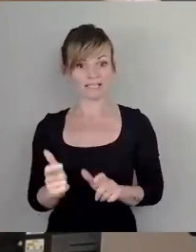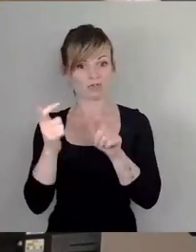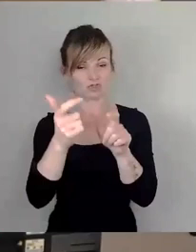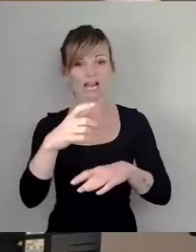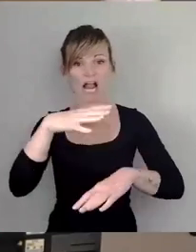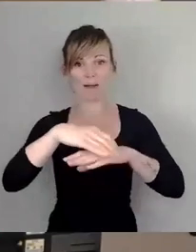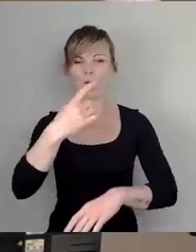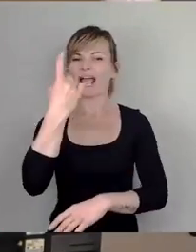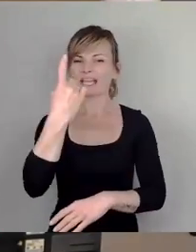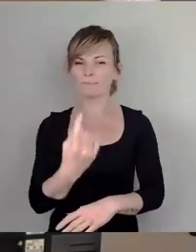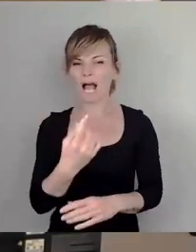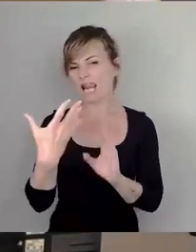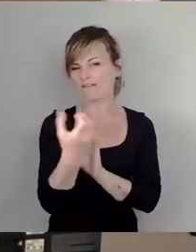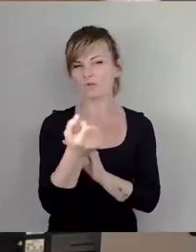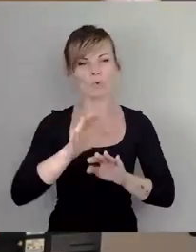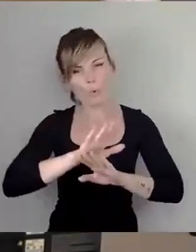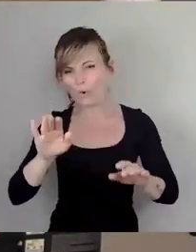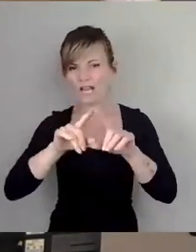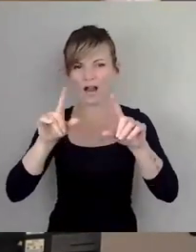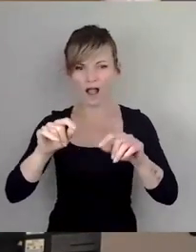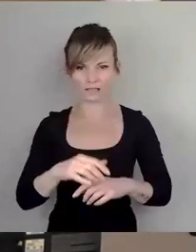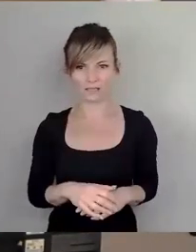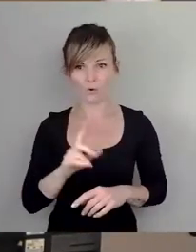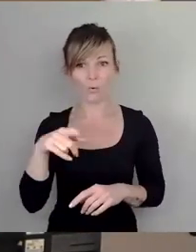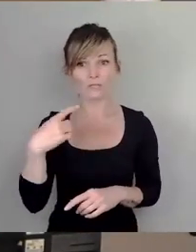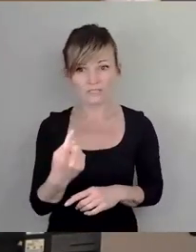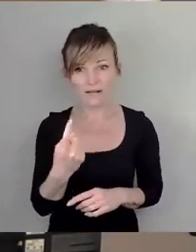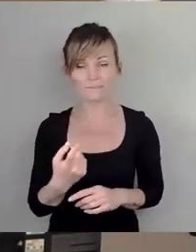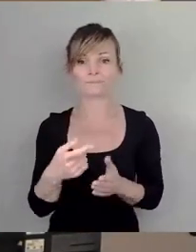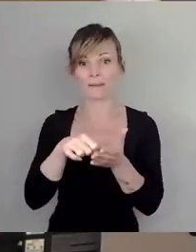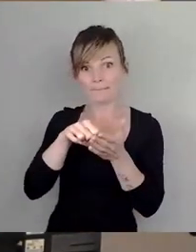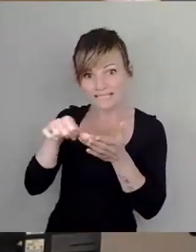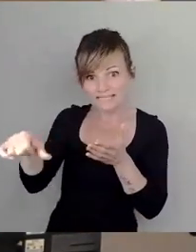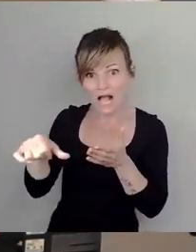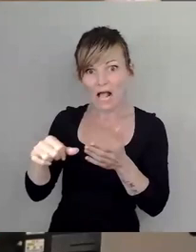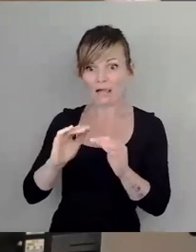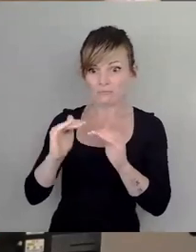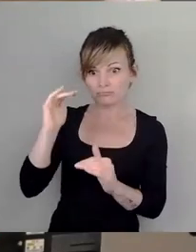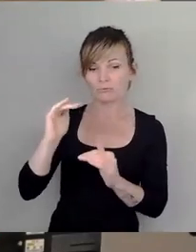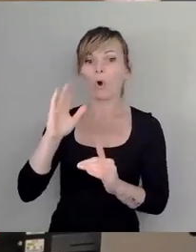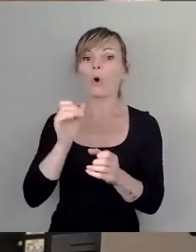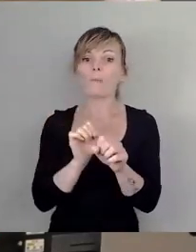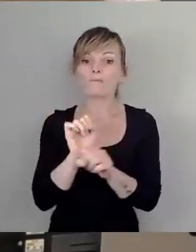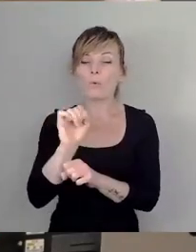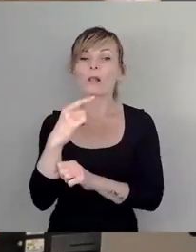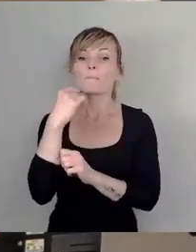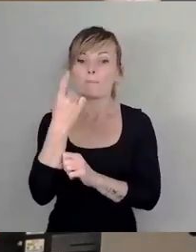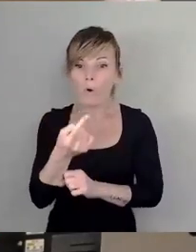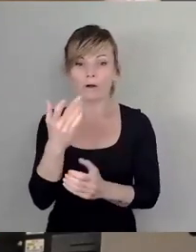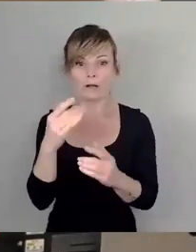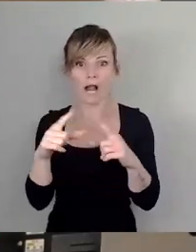Karte erwischt wurde und dann das erhöhte Beförderungsgeld zahlen muss, obwohl er am nächsten Tag seine Karte hingebracht hat.